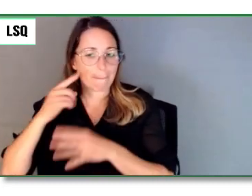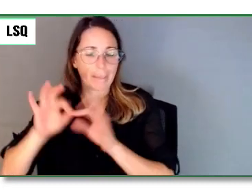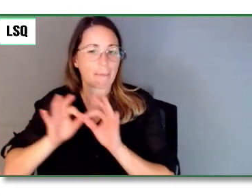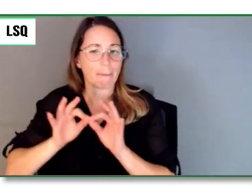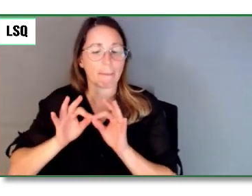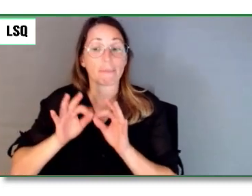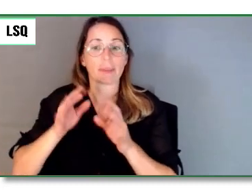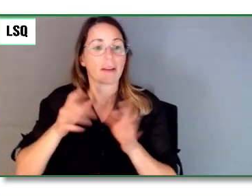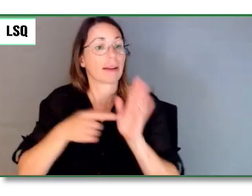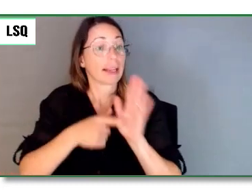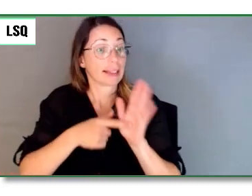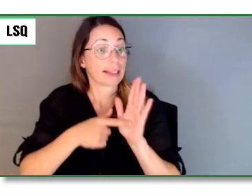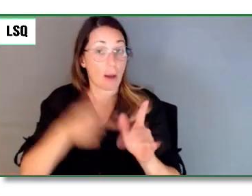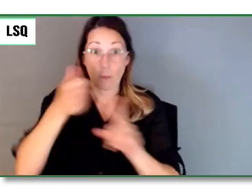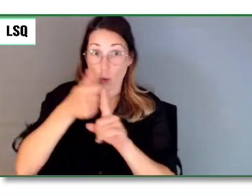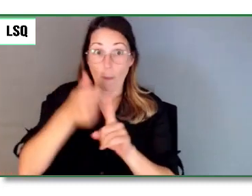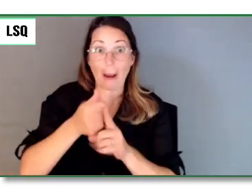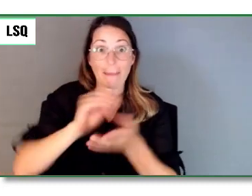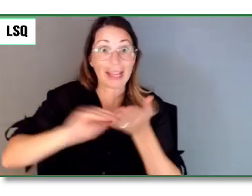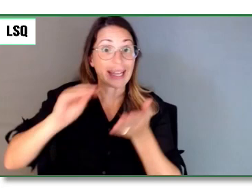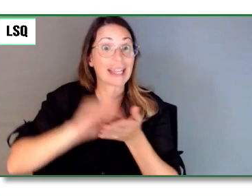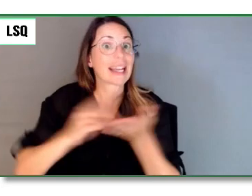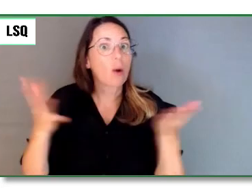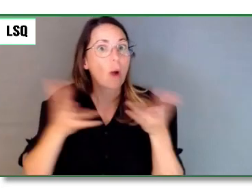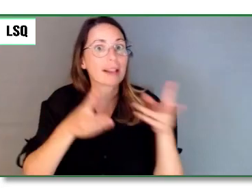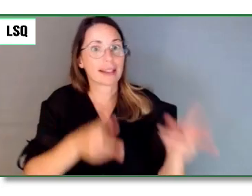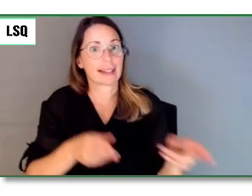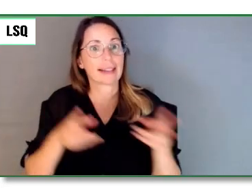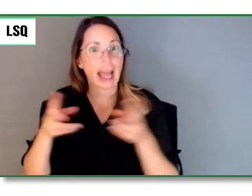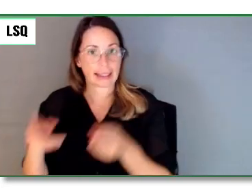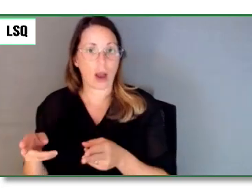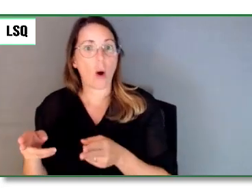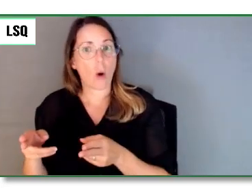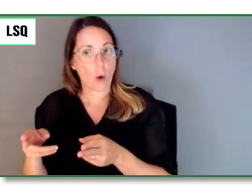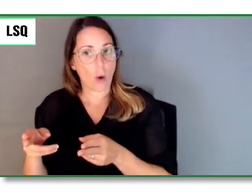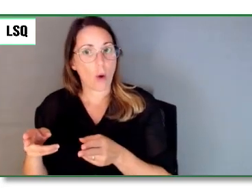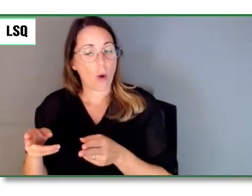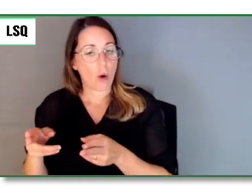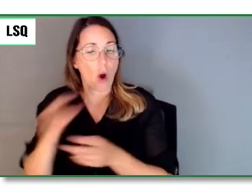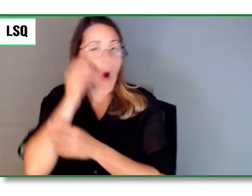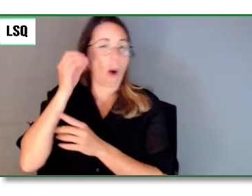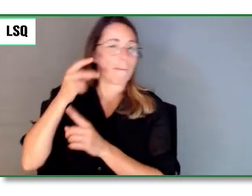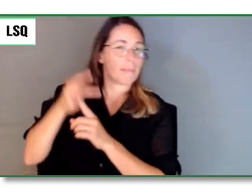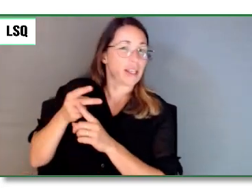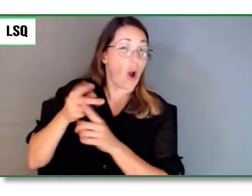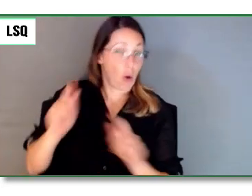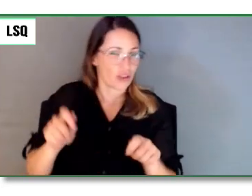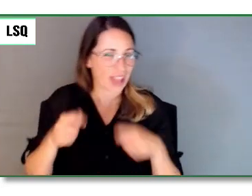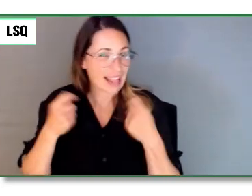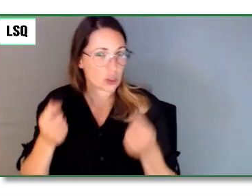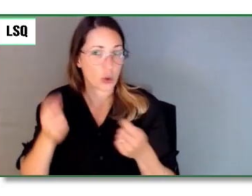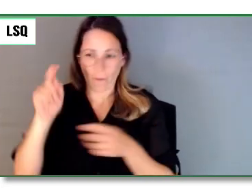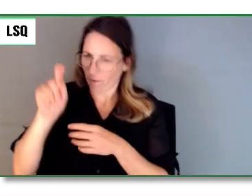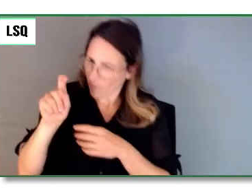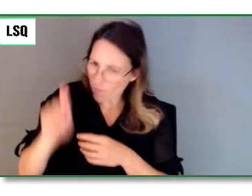accessible à pied seulement. Il ne voudrait aucun développement dans un système de parcs nationaux.